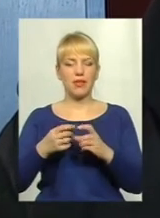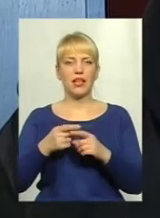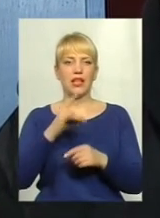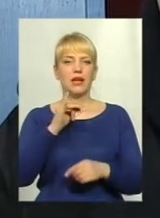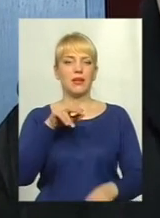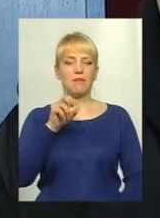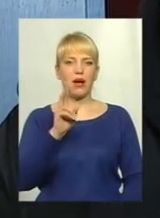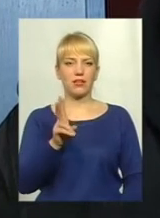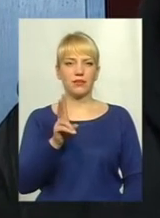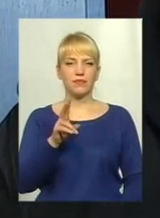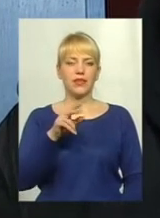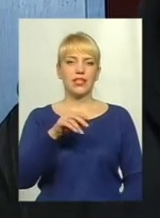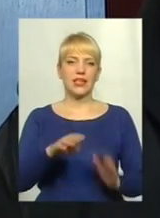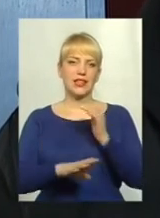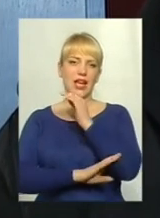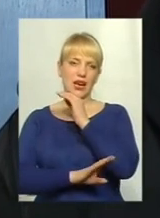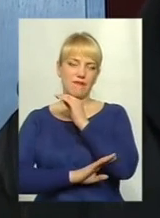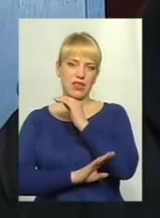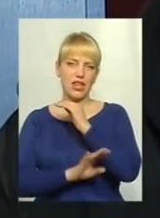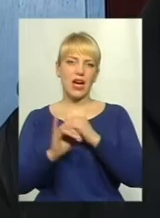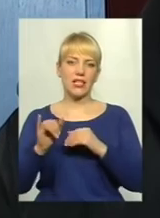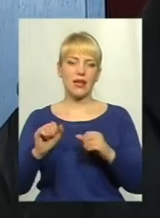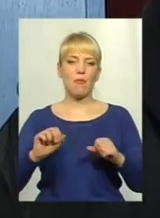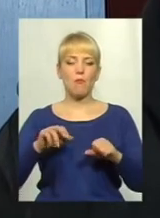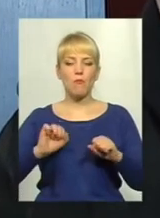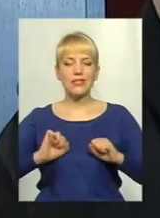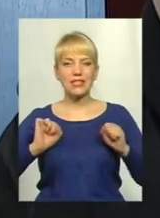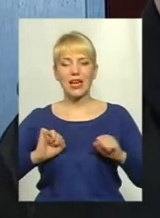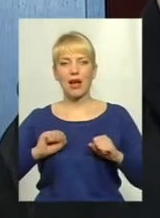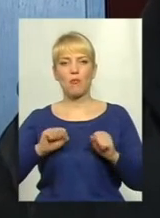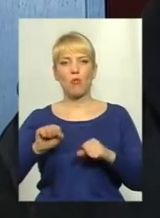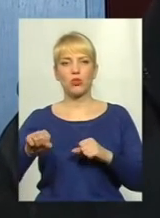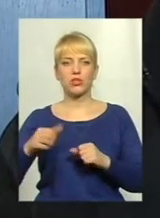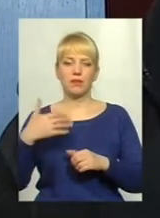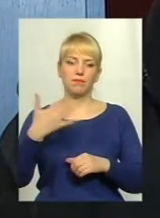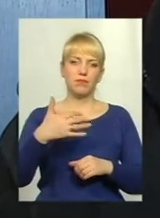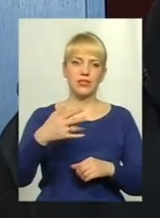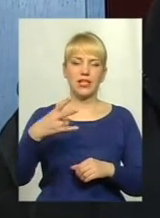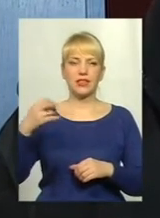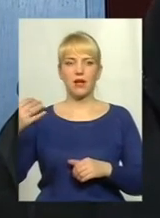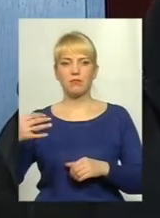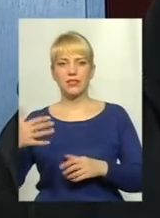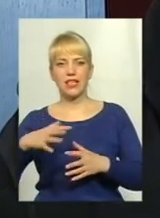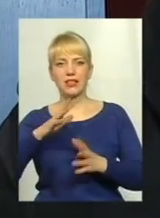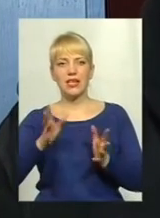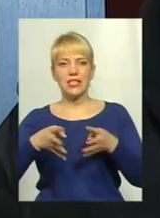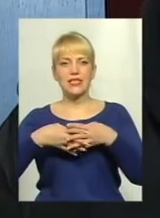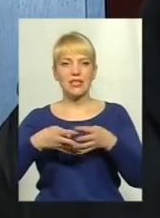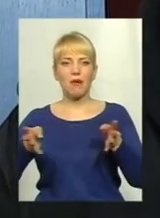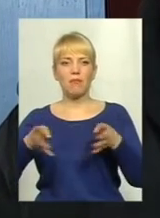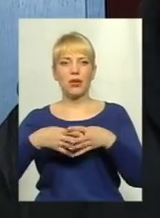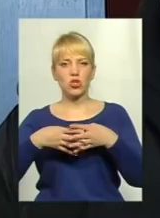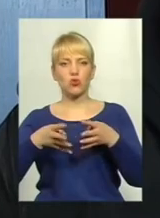і пелеті з деревини. По можливості стараємося десь 50 на 50 їх змішувати. В